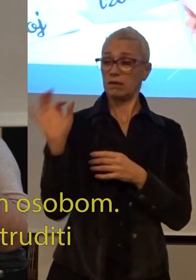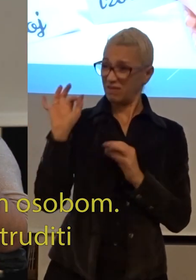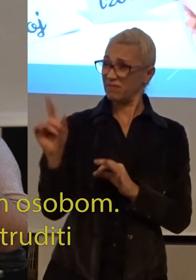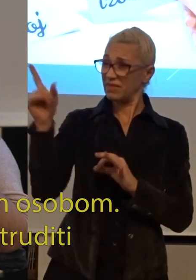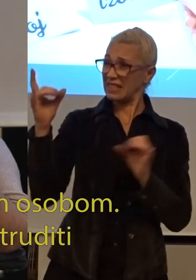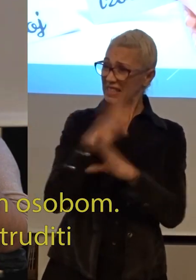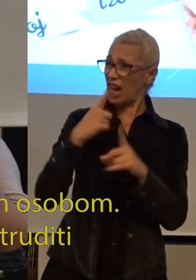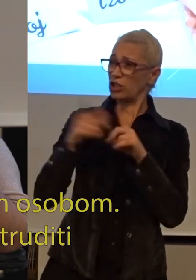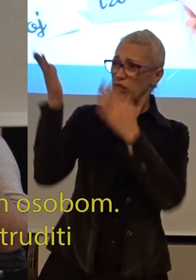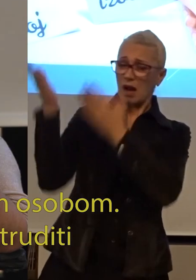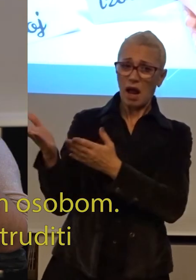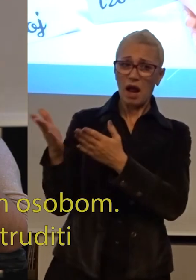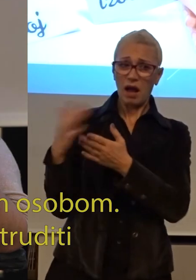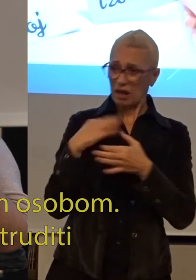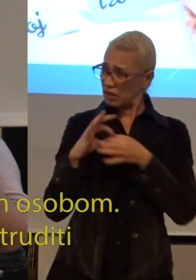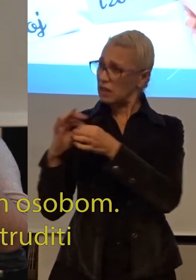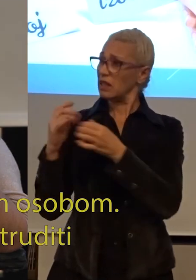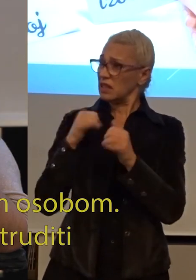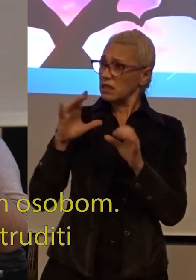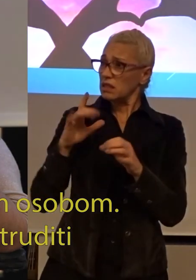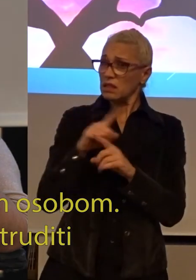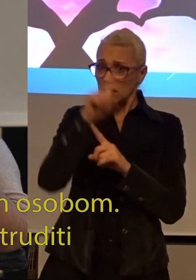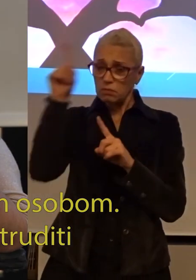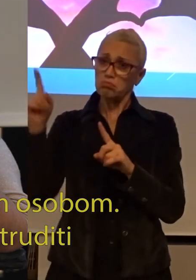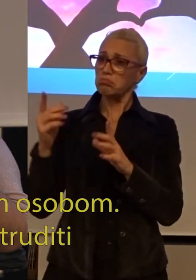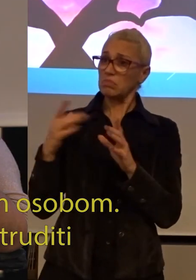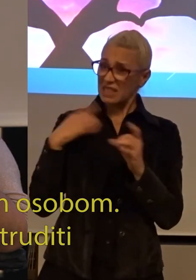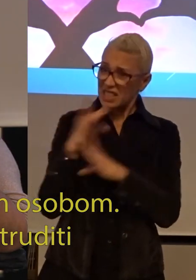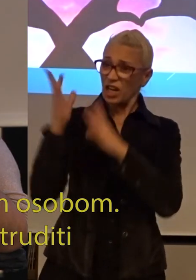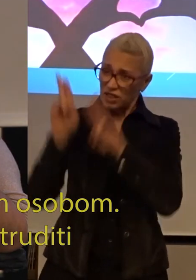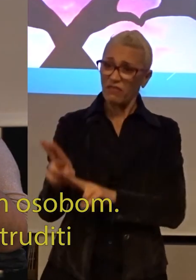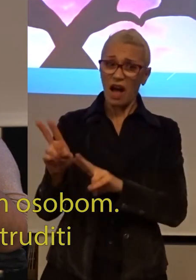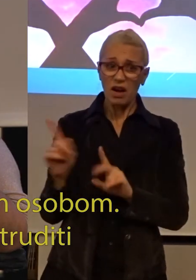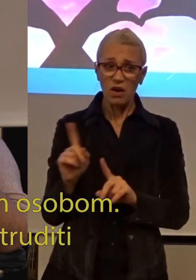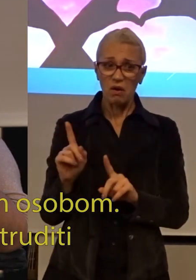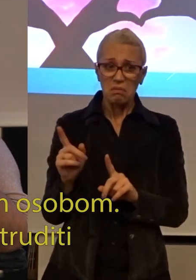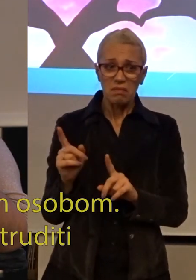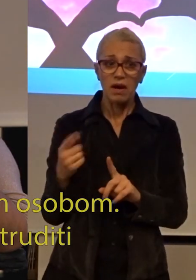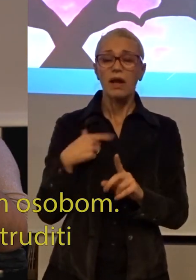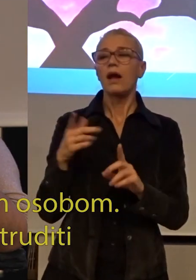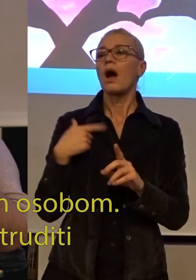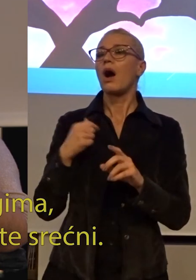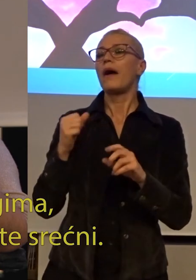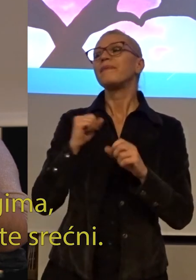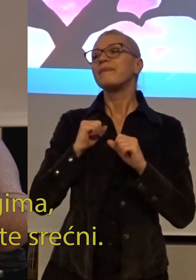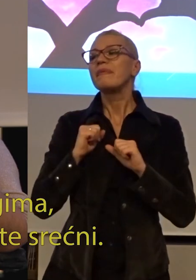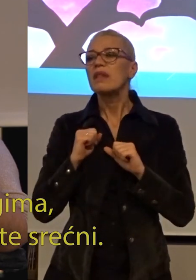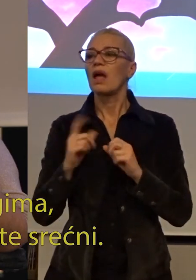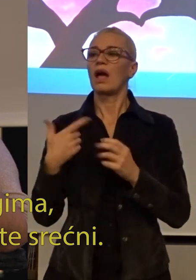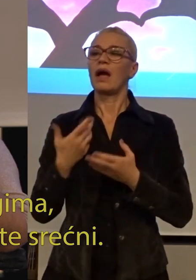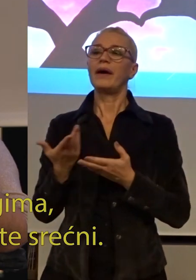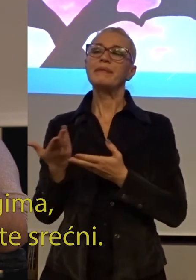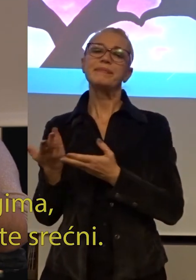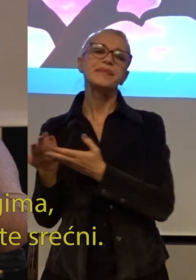srećni s tom osnovom. Tako da nikada nemojte truditi se da udovoljite